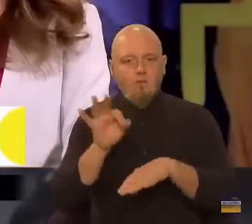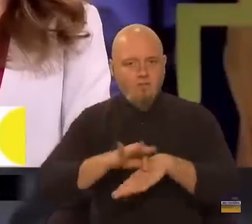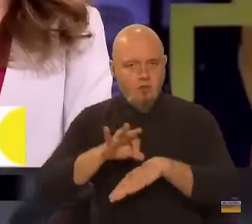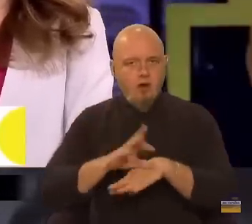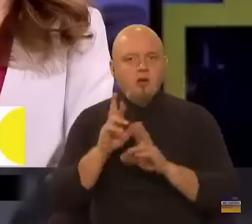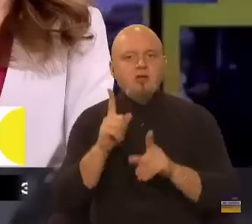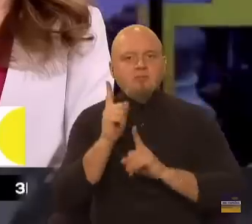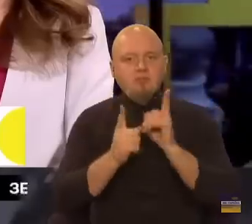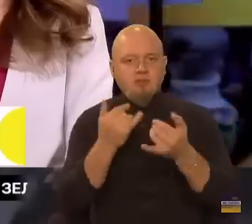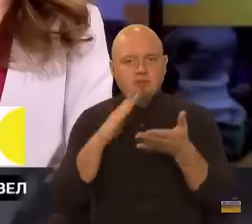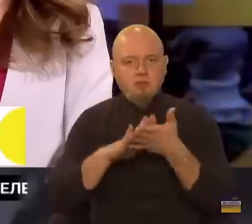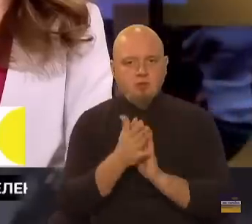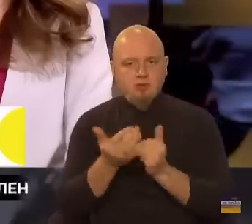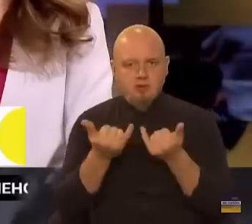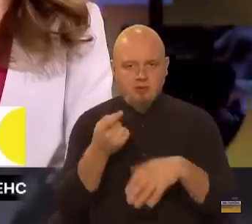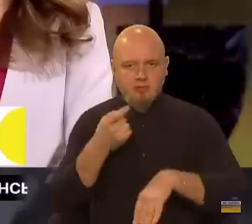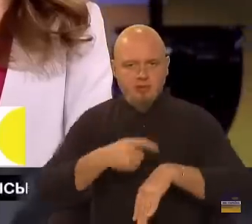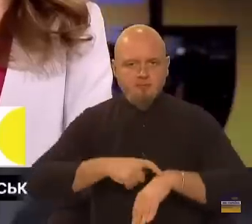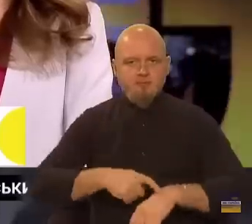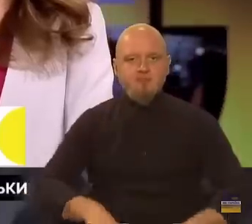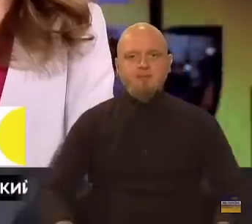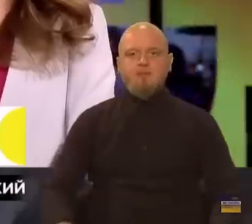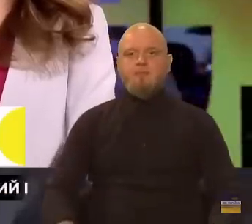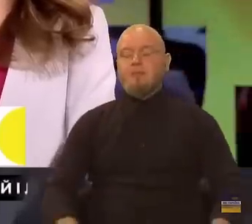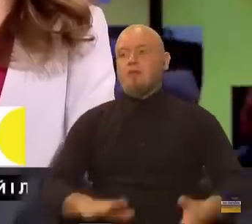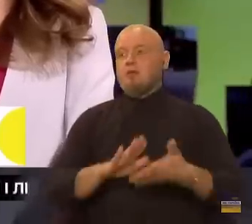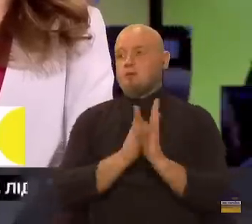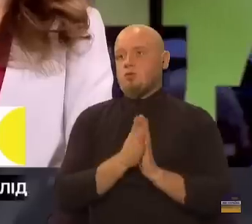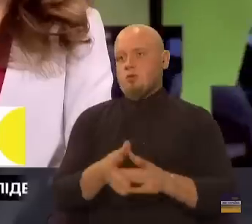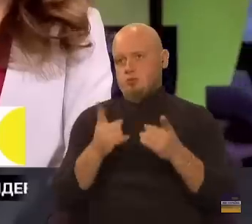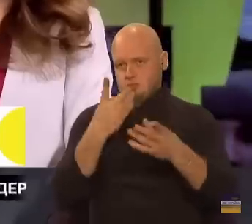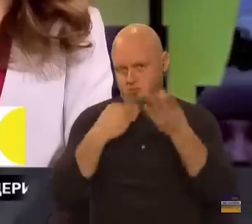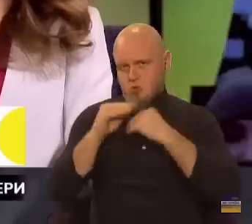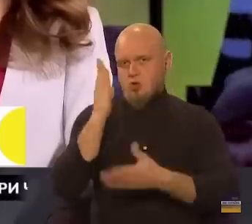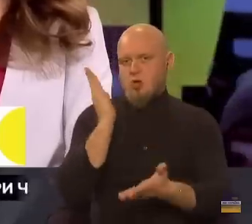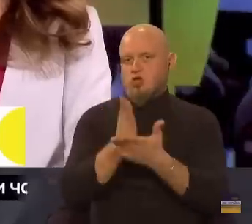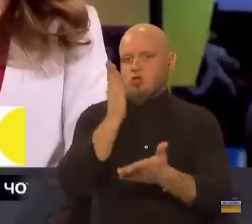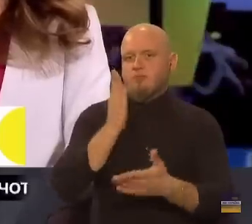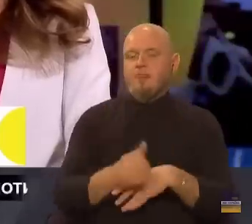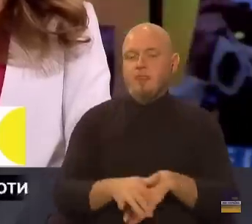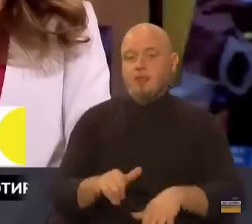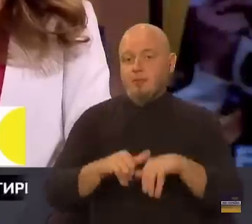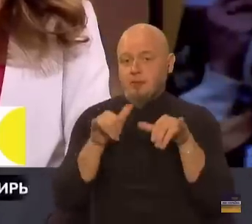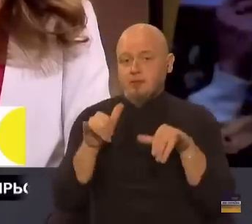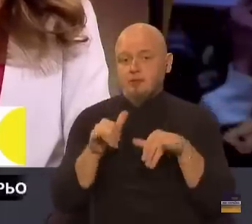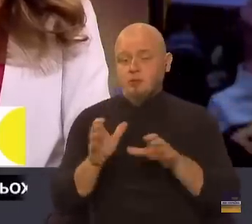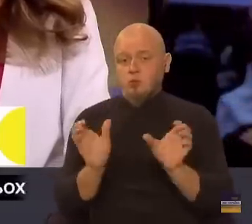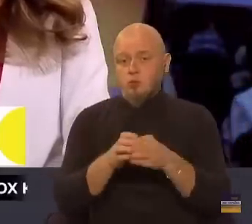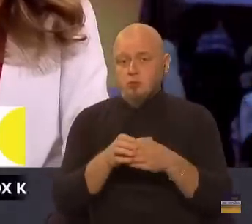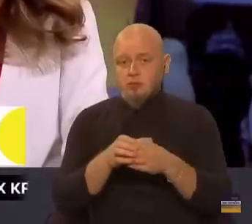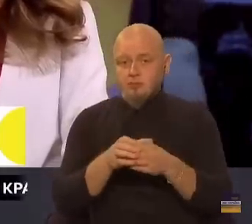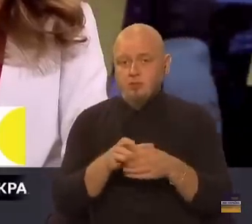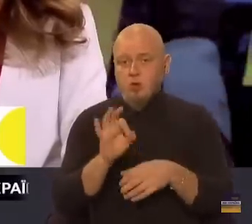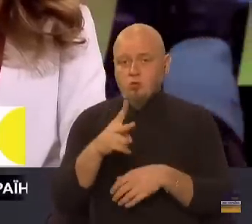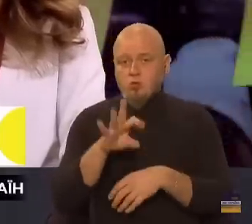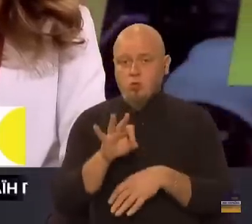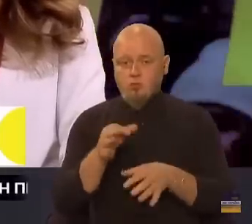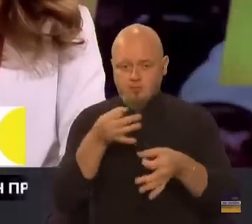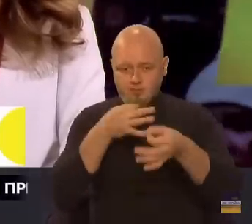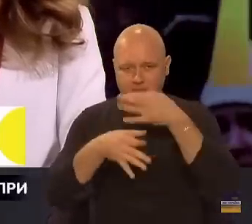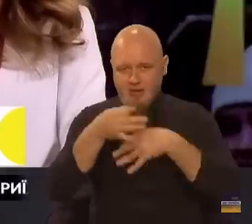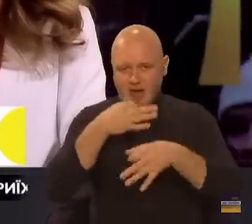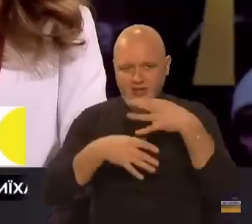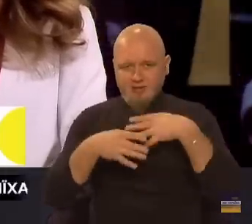Як змінилася ситуація на тепер? Ситуація значно покращилась. Більшість групи онкологічних